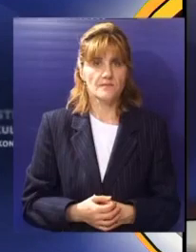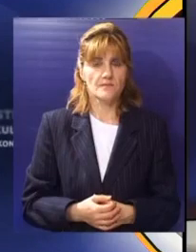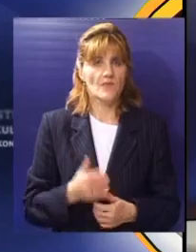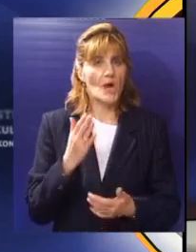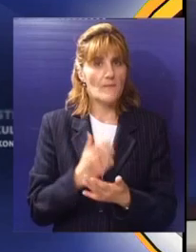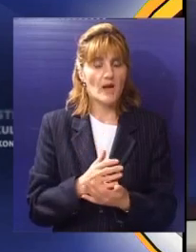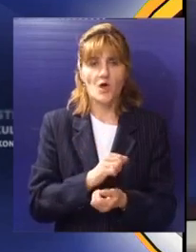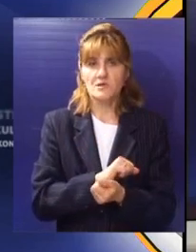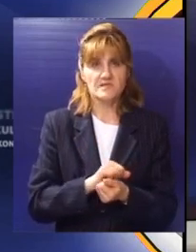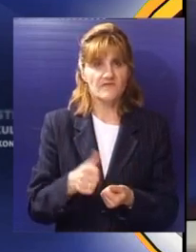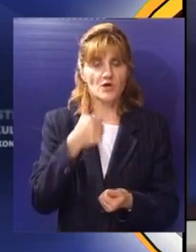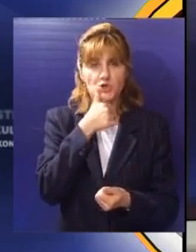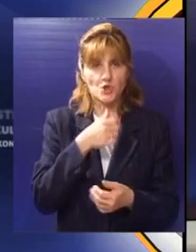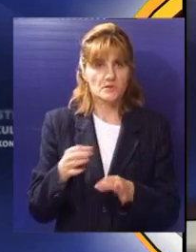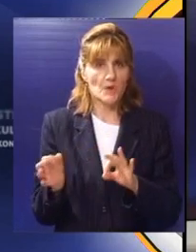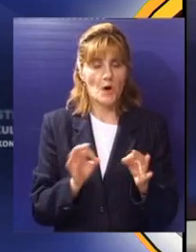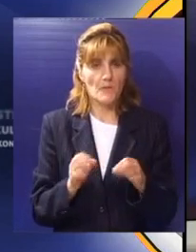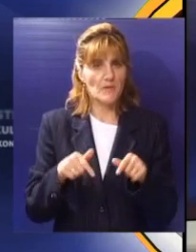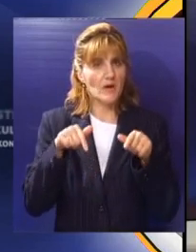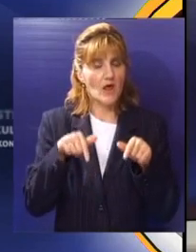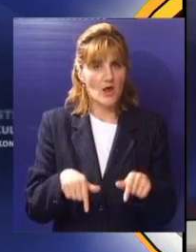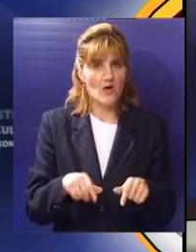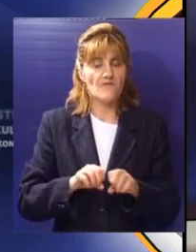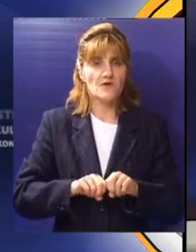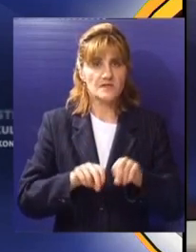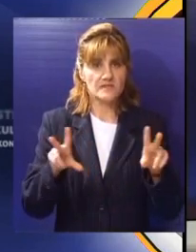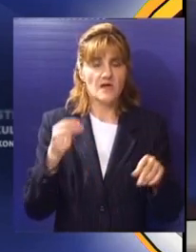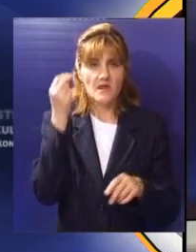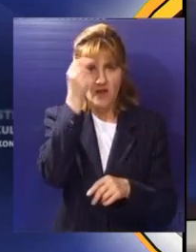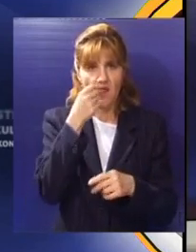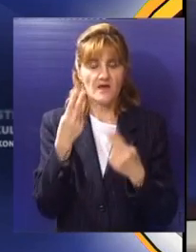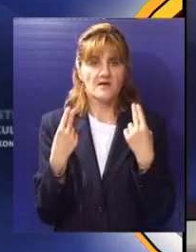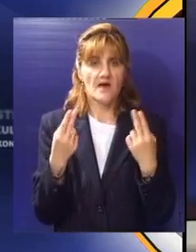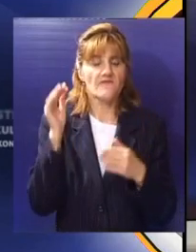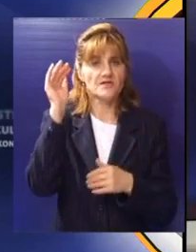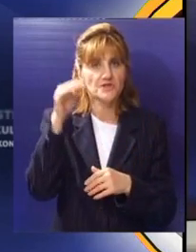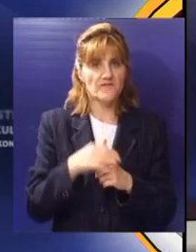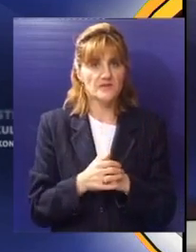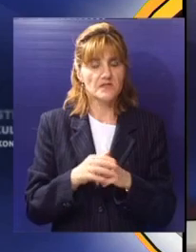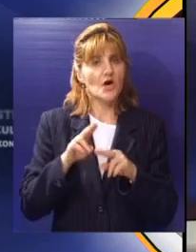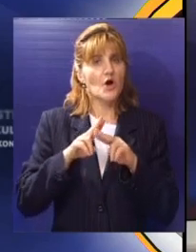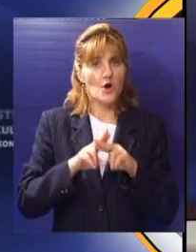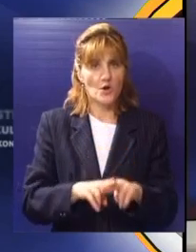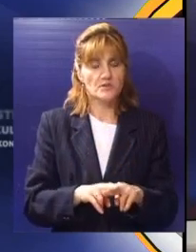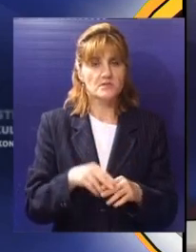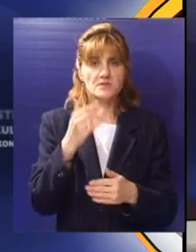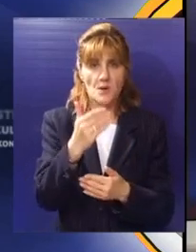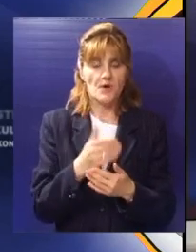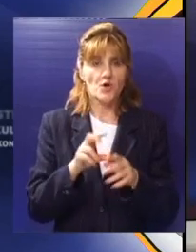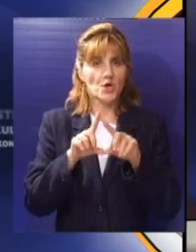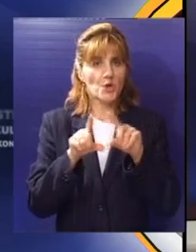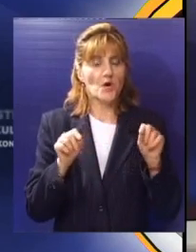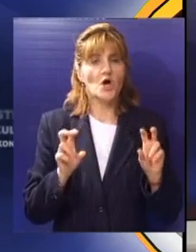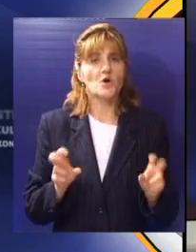Bilo je to sve što smo vam pripremili za ovo izdanje nedeljnog pregleda najvažnijih vesti. Ostanite i dalje uz program